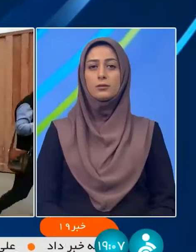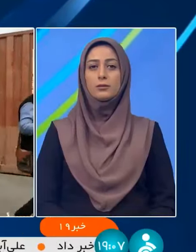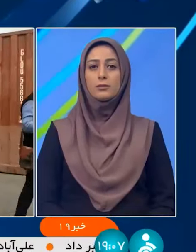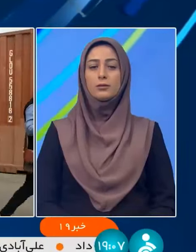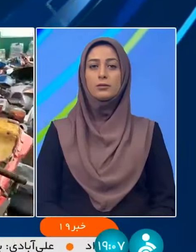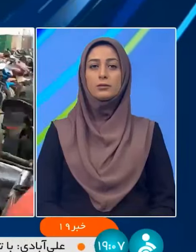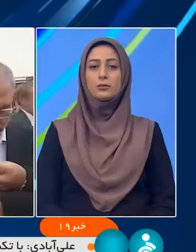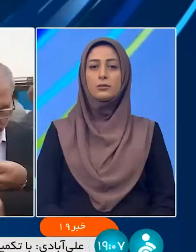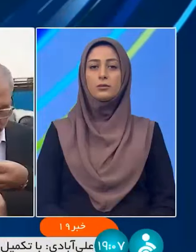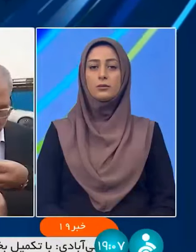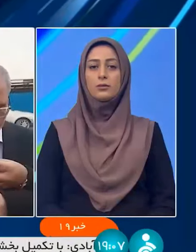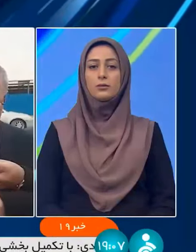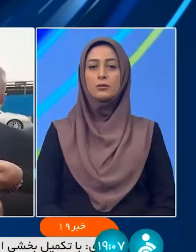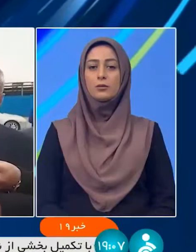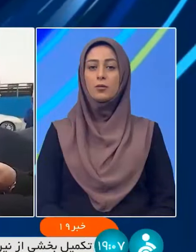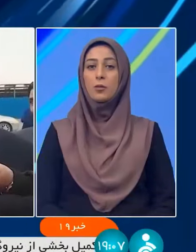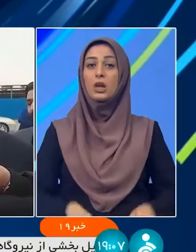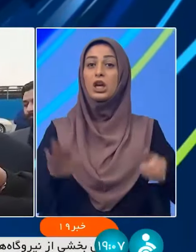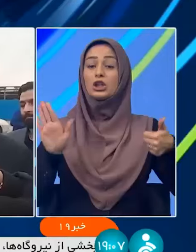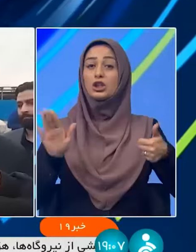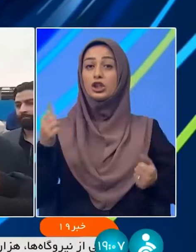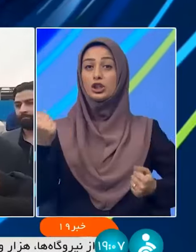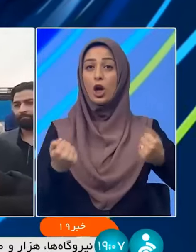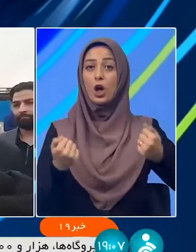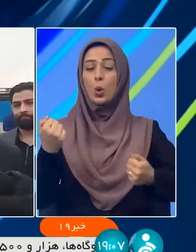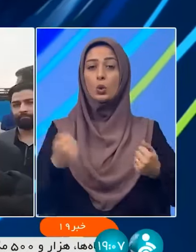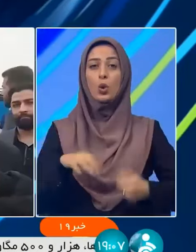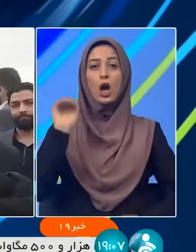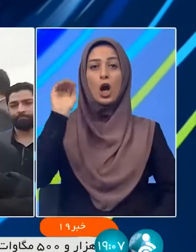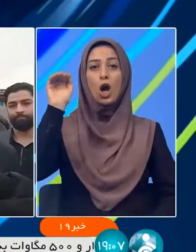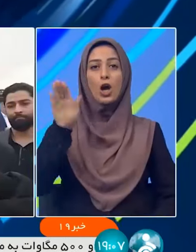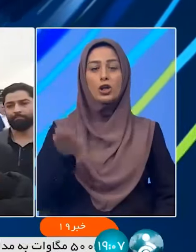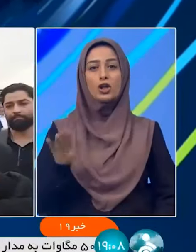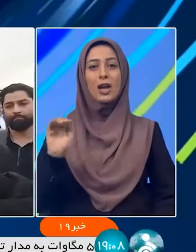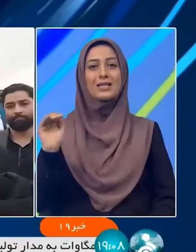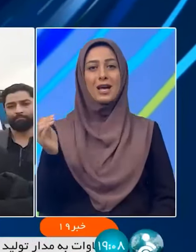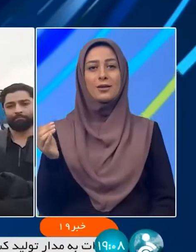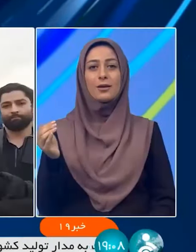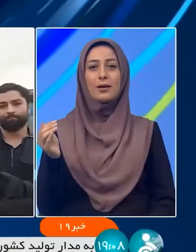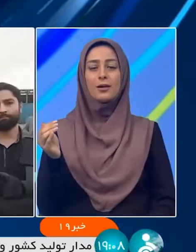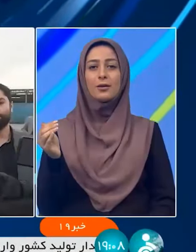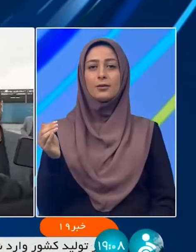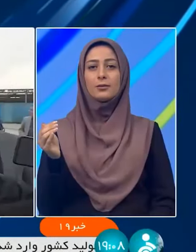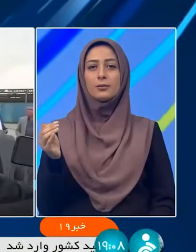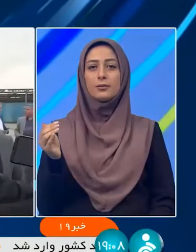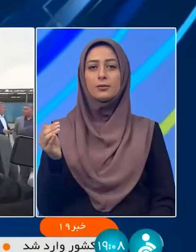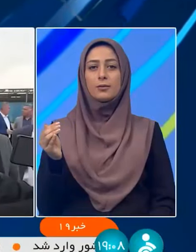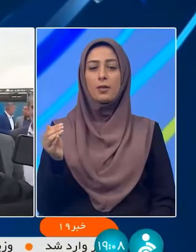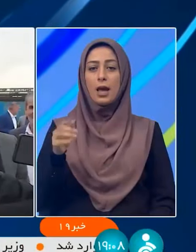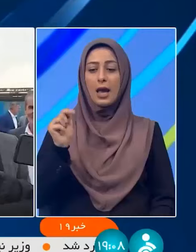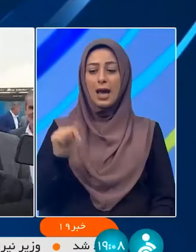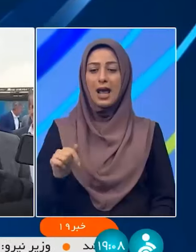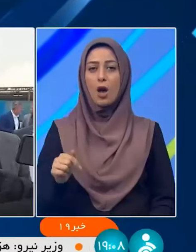شش دست ها از خودوهای خارجی هست که در شباف مزایده